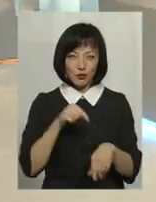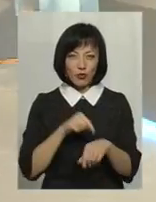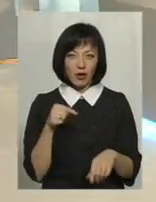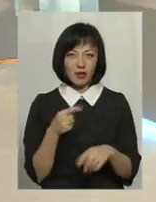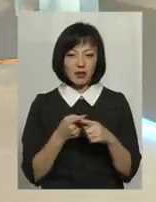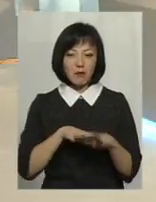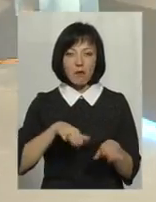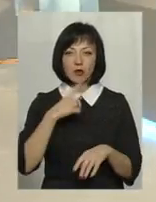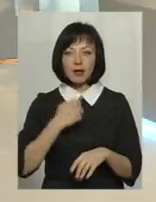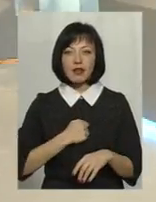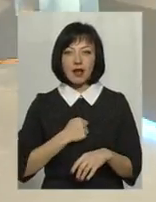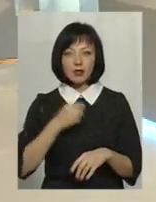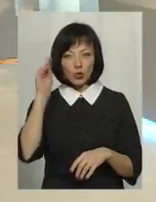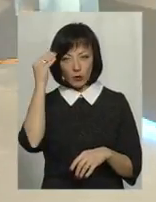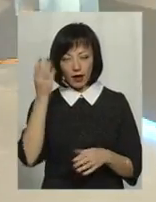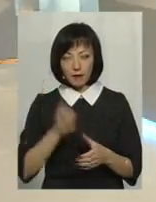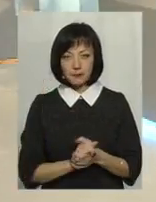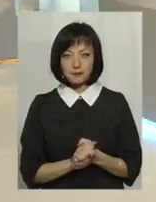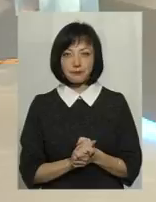такі пострадянські думки.